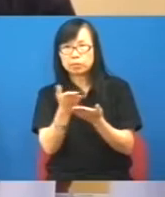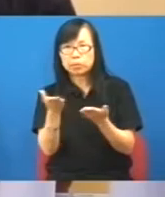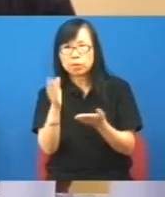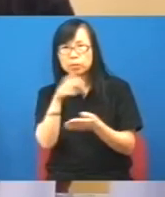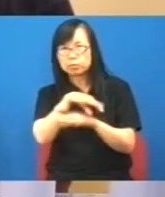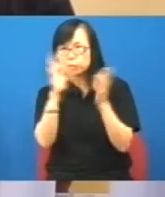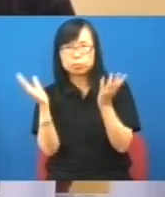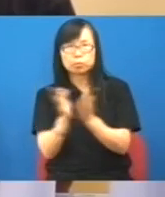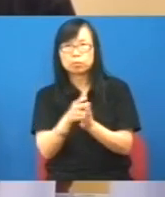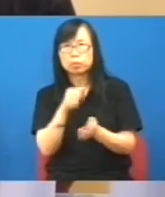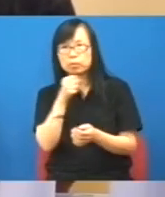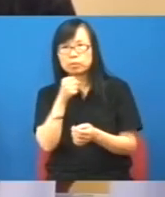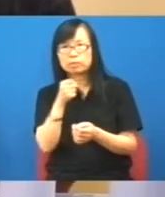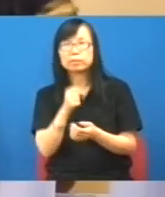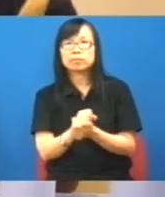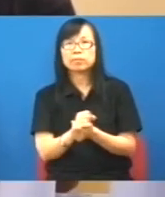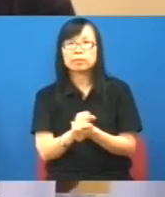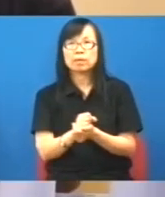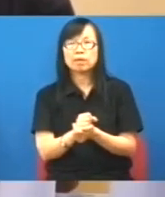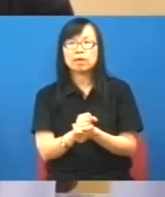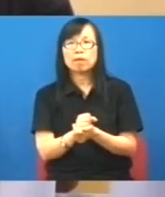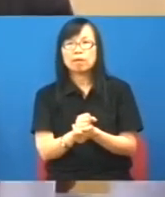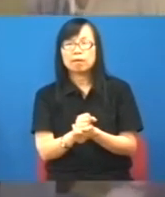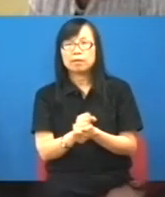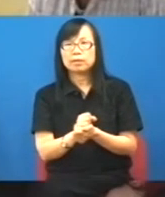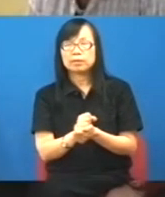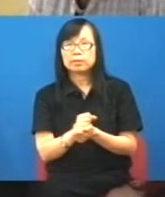玉其外敗稅其中